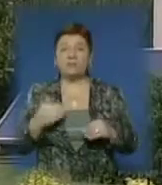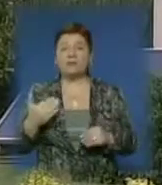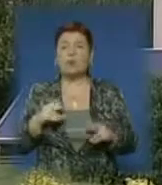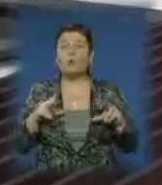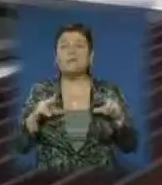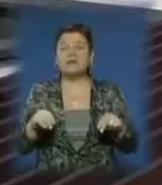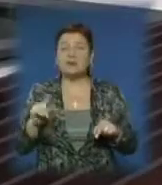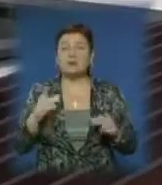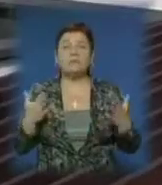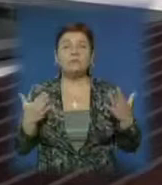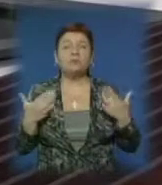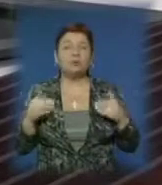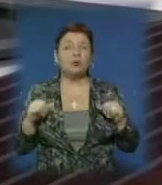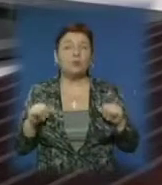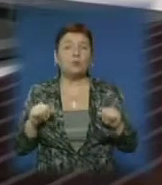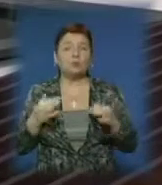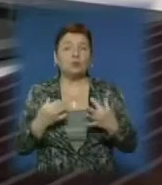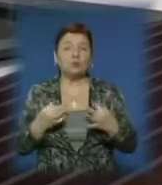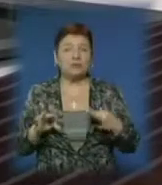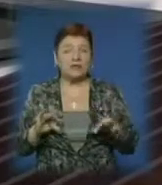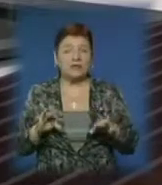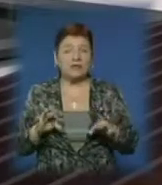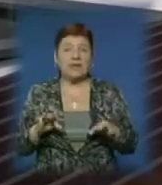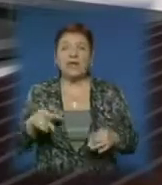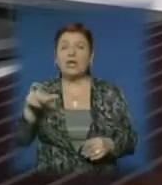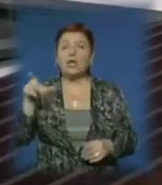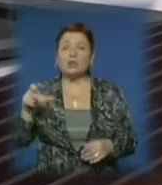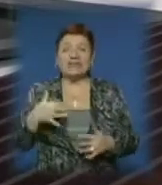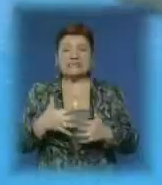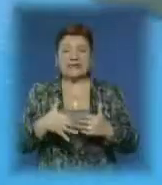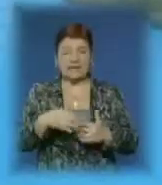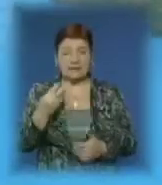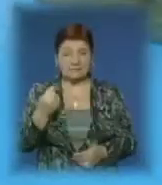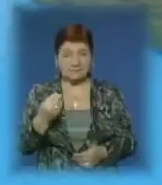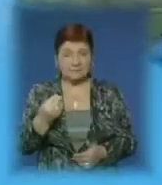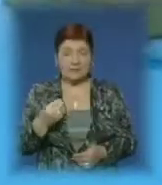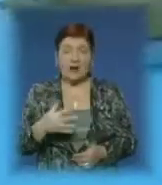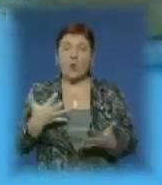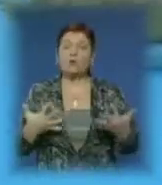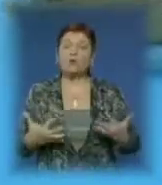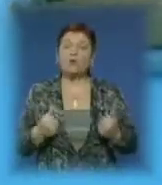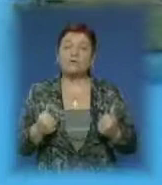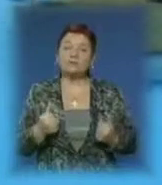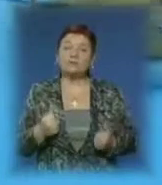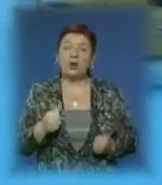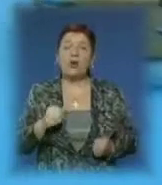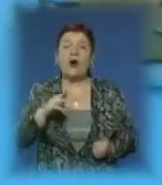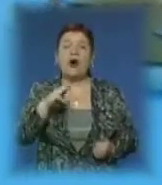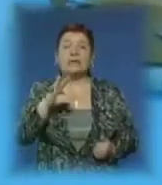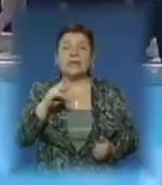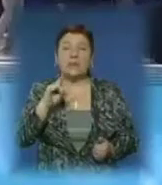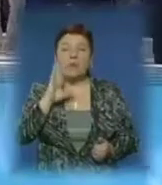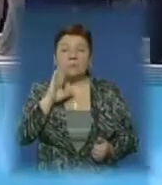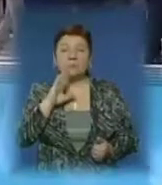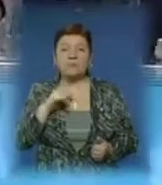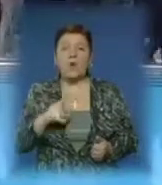обіцяють, що відпочинок зможуть собі дозволити і люди з середнім рівнем достатку. Спільно ж із оздоровницею Термалстар, що за 300 метрів від